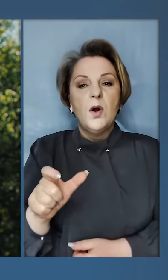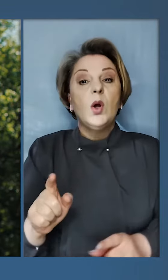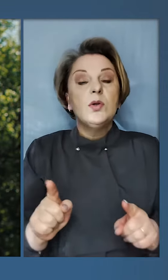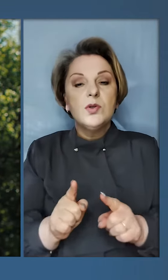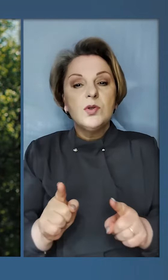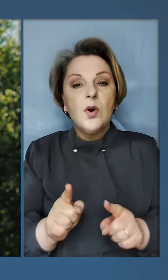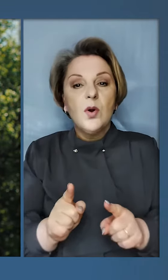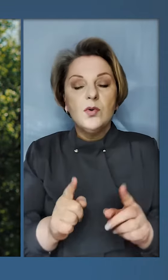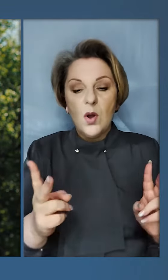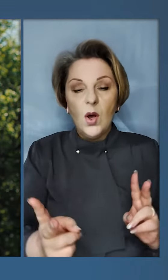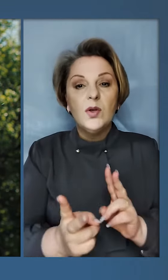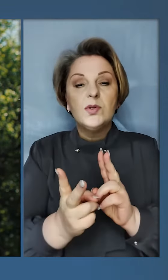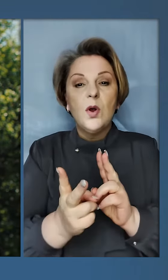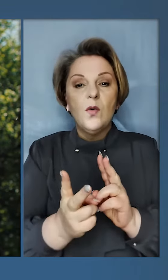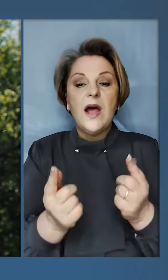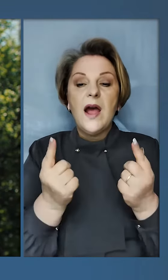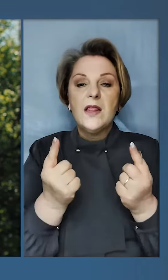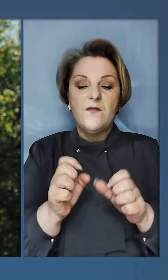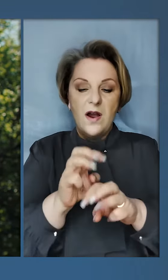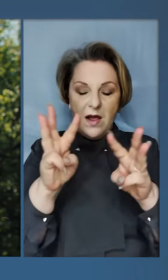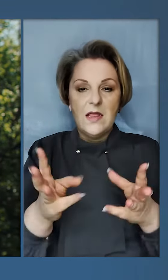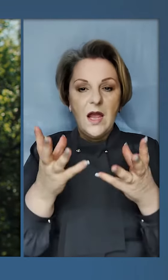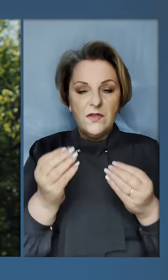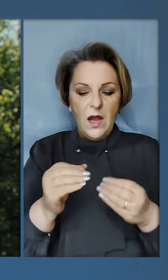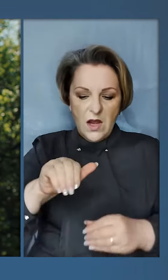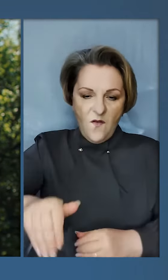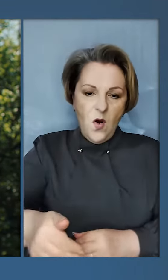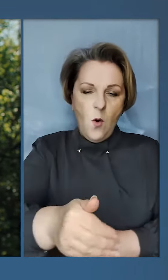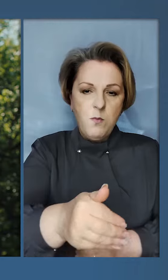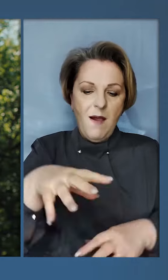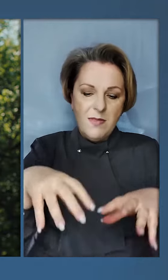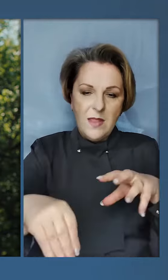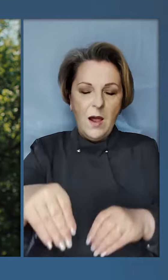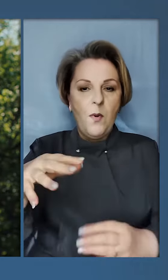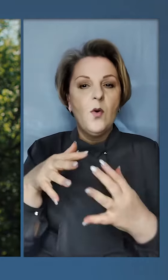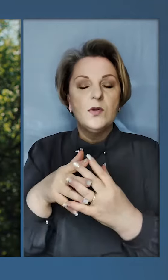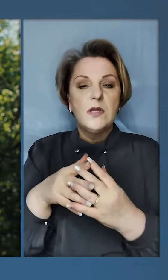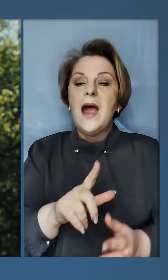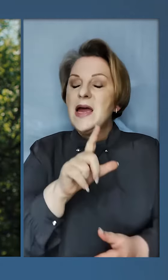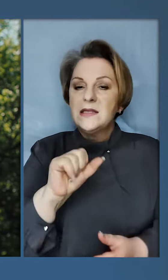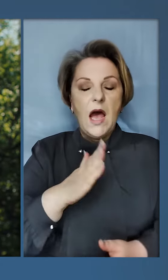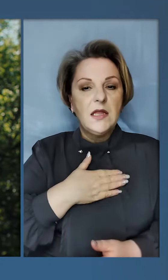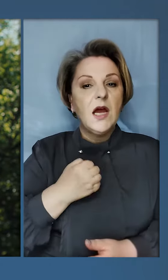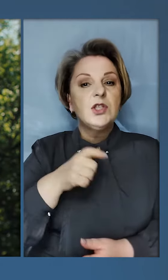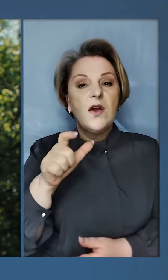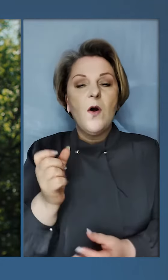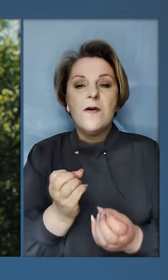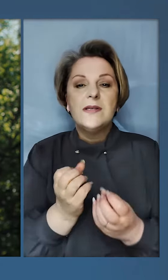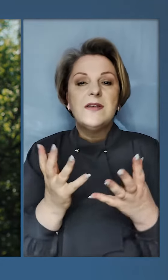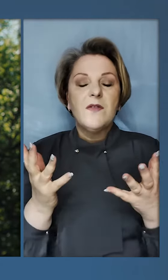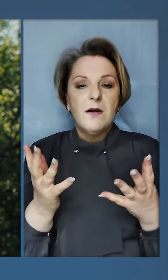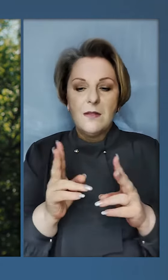що зустрічають Великдень в окупах і на позиціях. За наших війнів